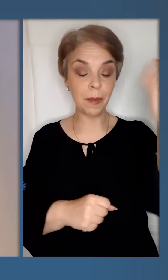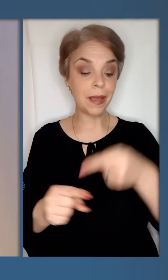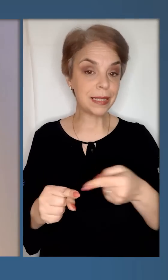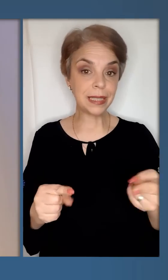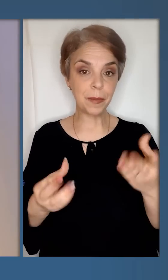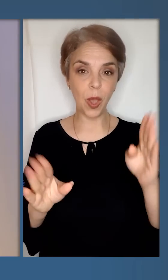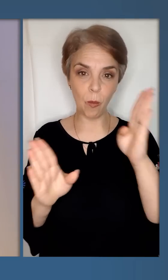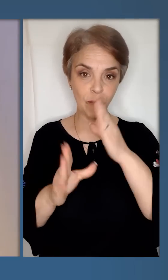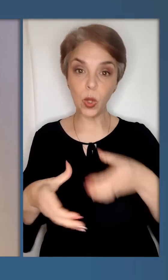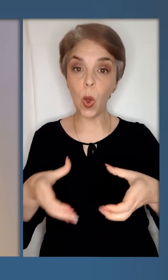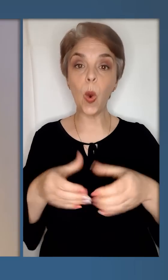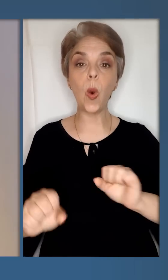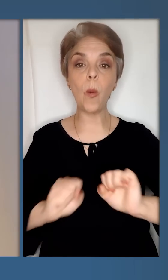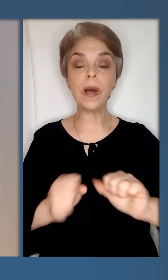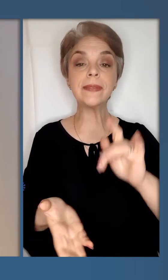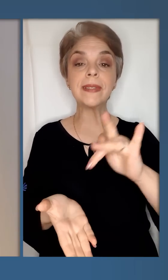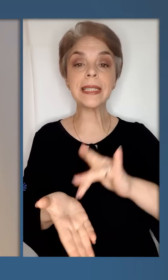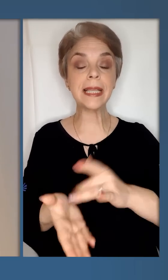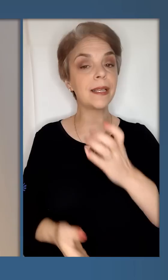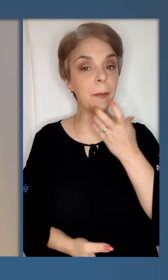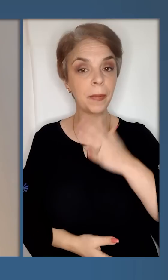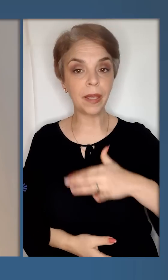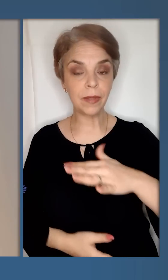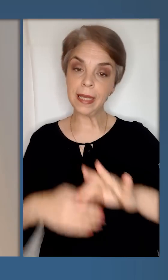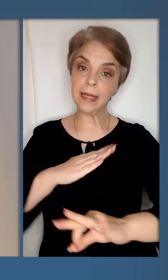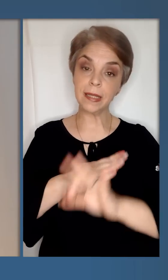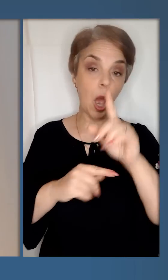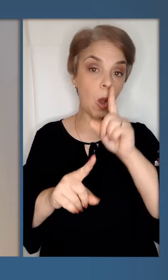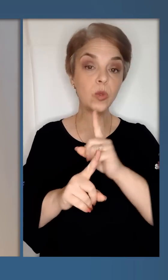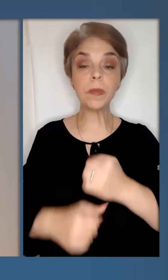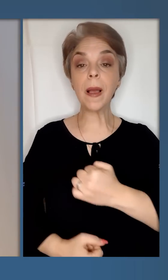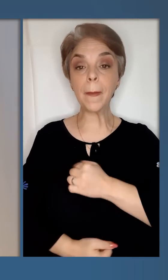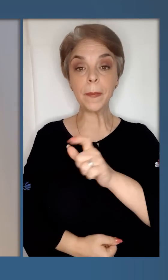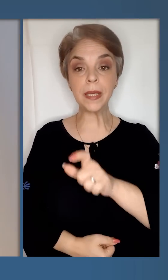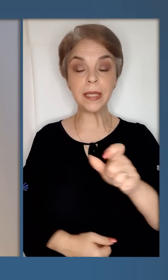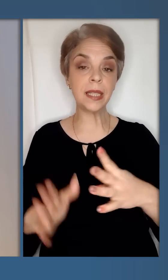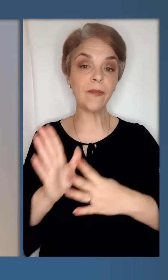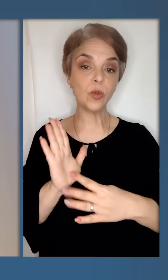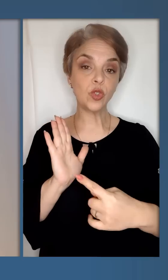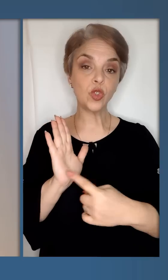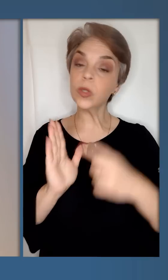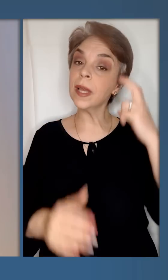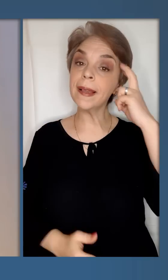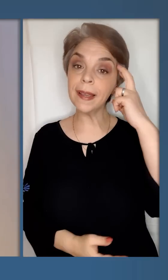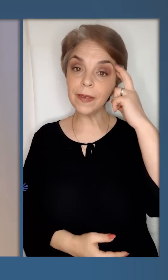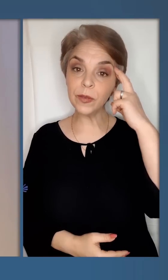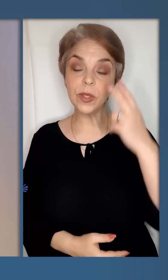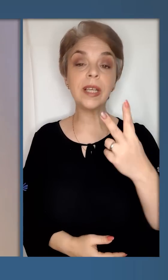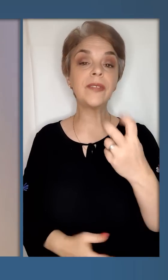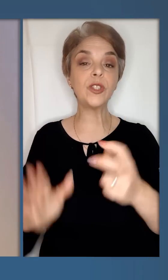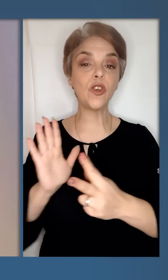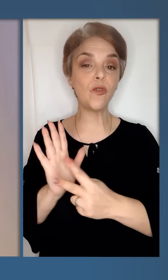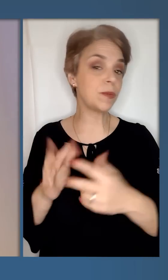цими днями повітряне командування «Центр», «Південь» та «Схід», а особливо бійців 96-ї Київської,